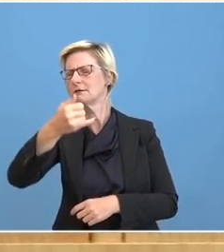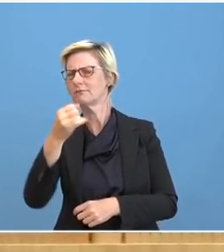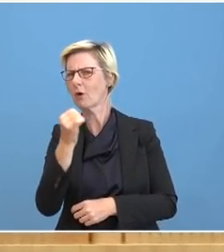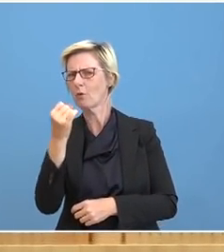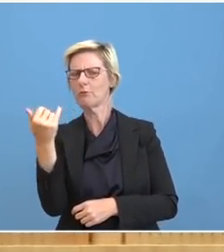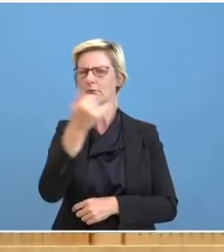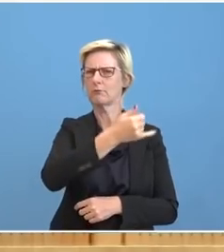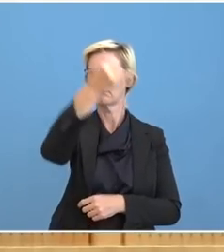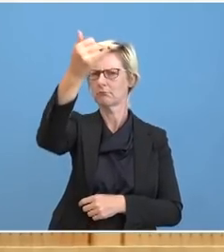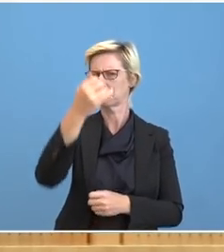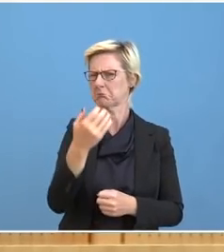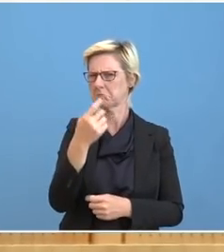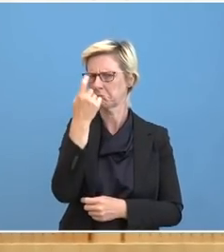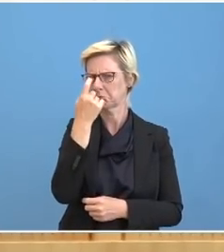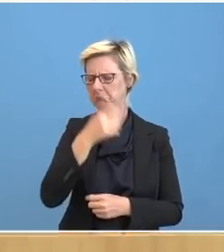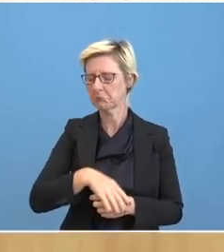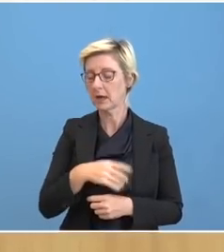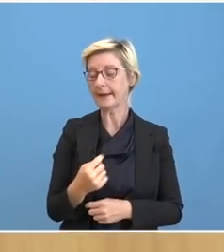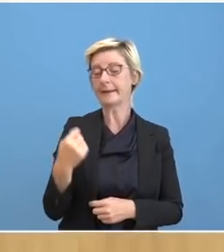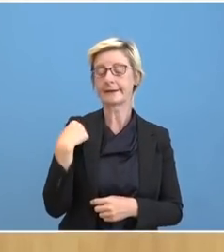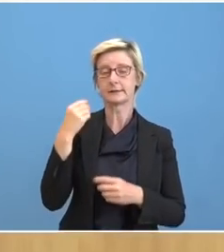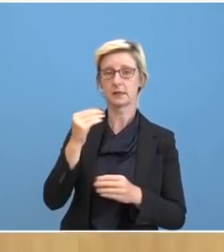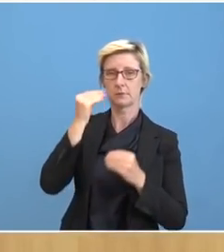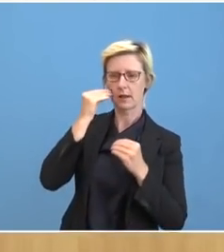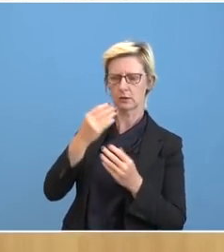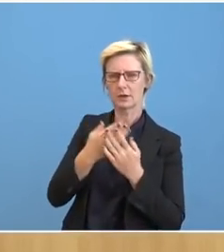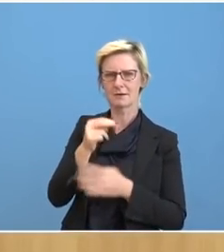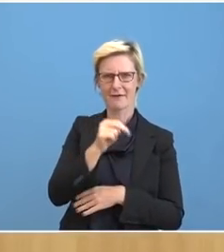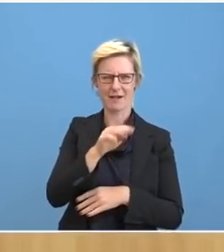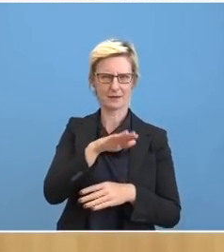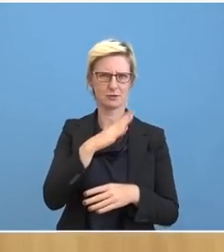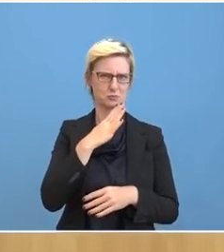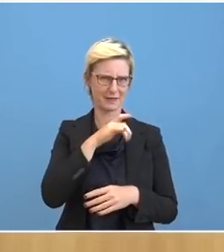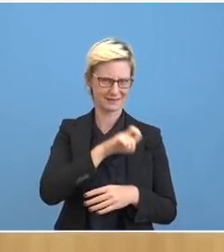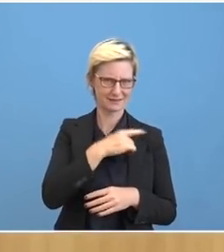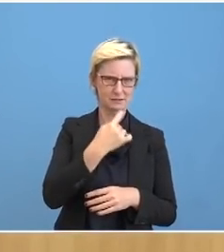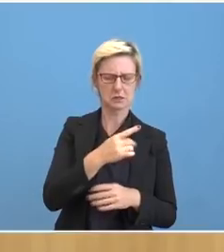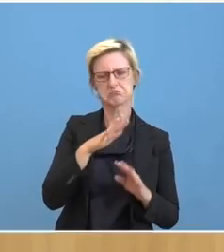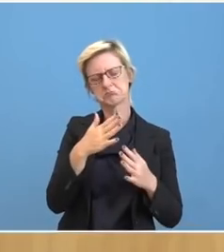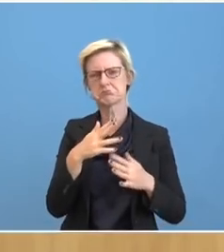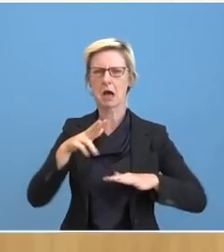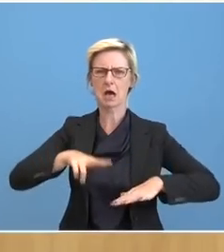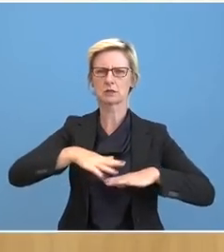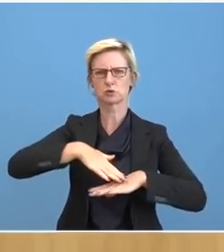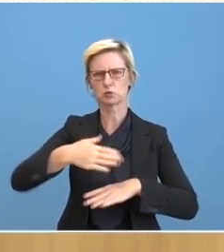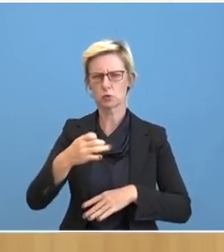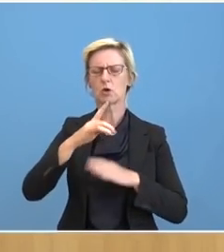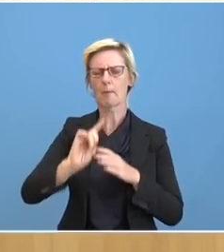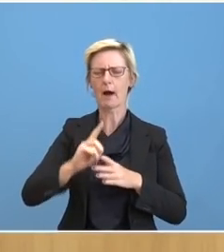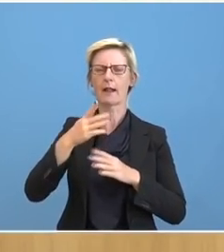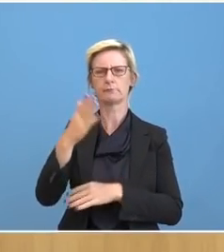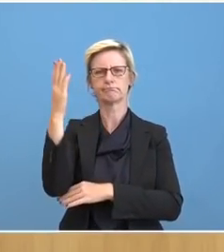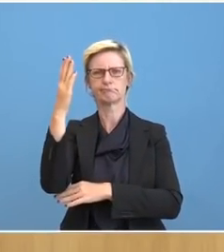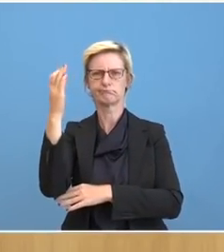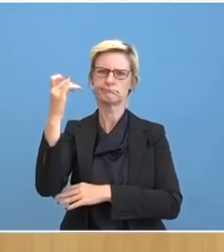Und zweitens wollte ich wissen, es gab gestern Meldungen, also die Sprecherin von Nawalny hatte gemeldet, sie würde um 18 Uhr noch mal sagen, was